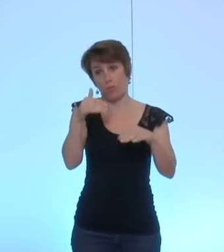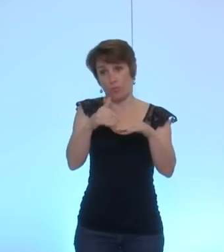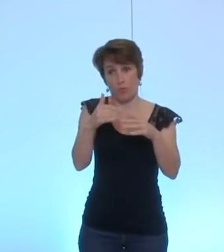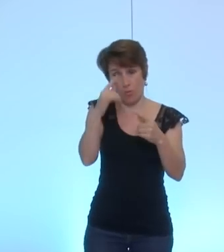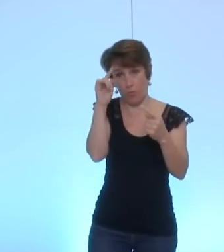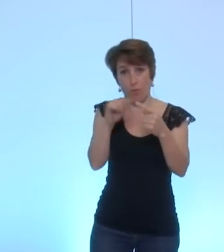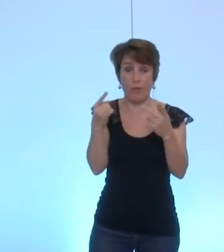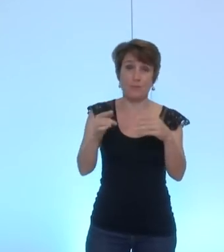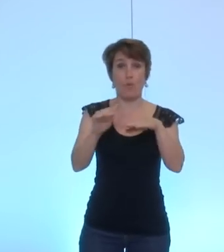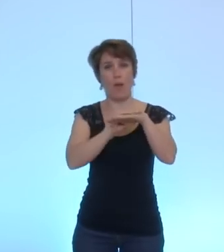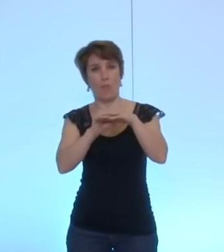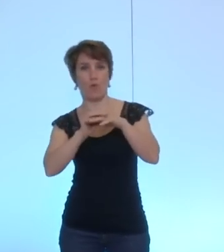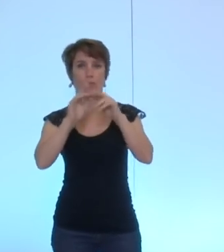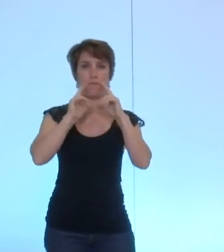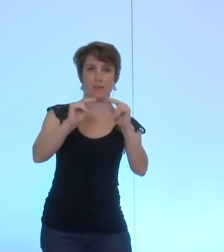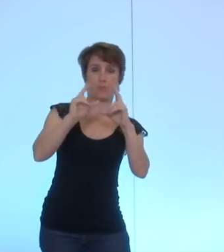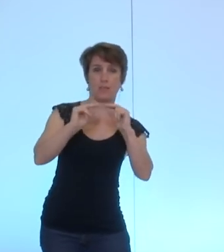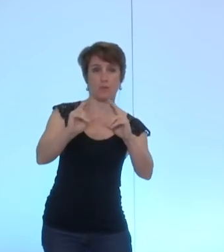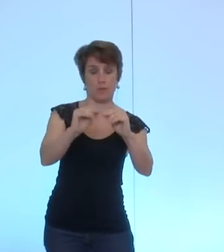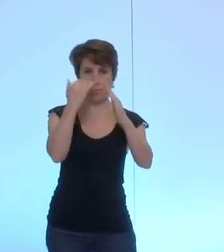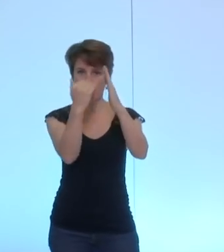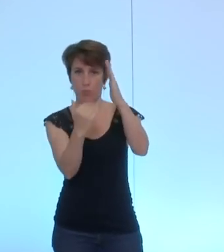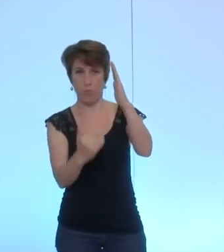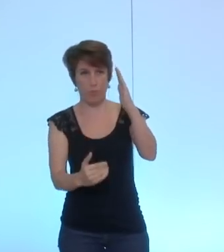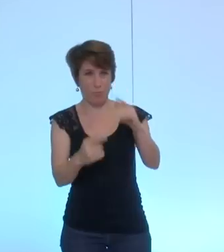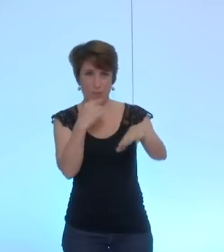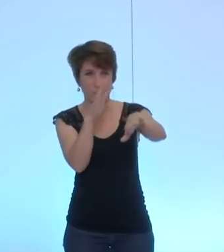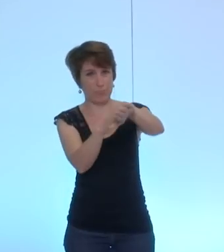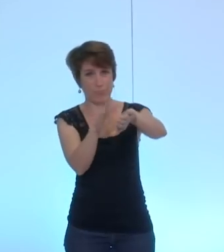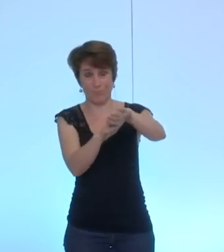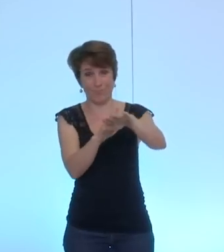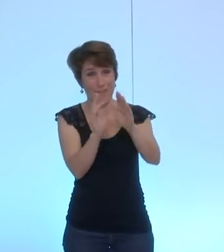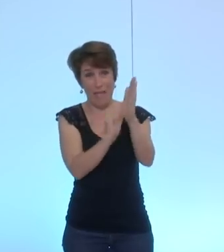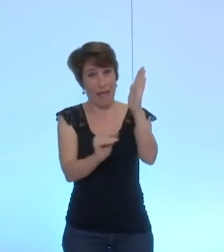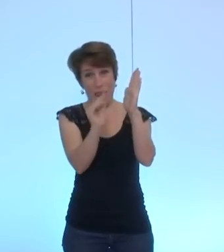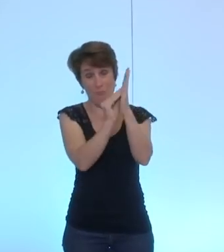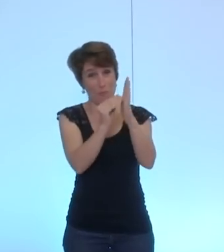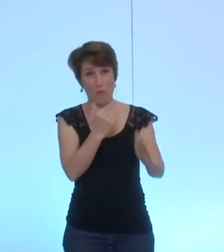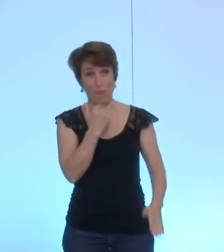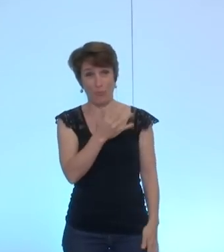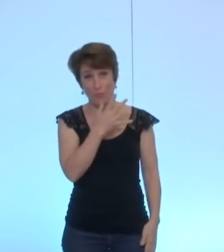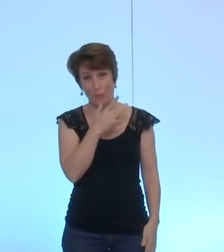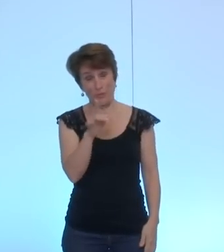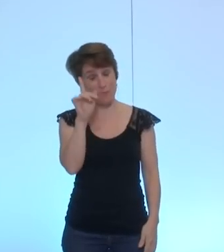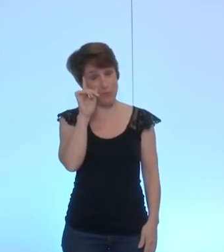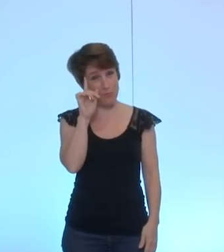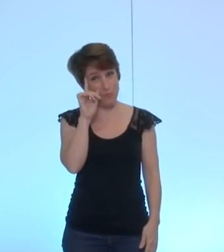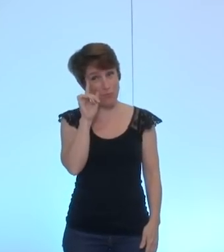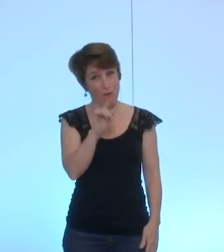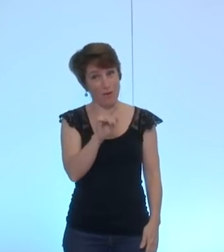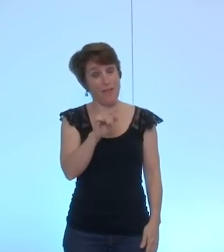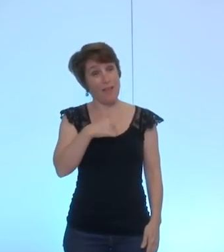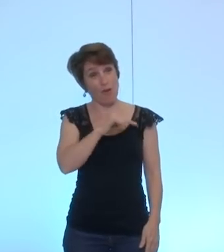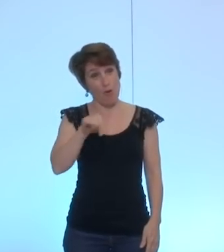c'est par nature un amendement qui n'est pas possible parce que nous amendons en conseil municipal c'est bien le gras